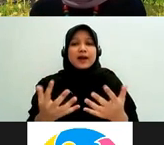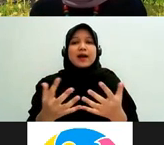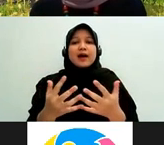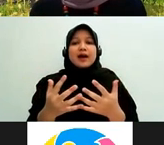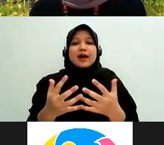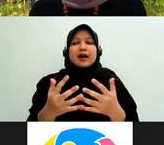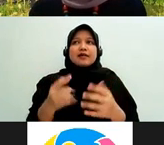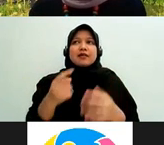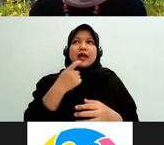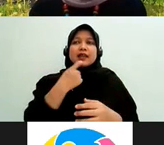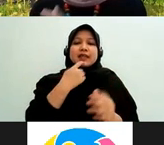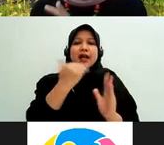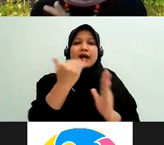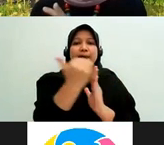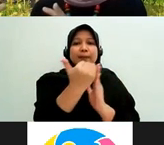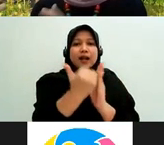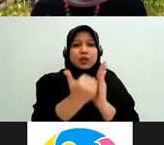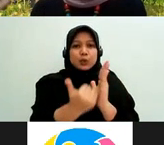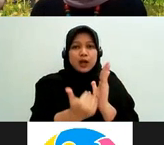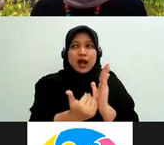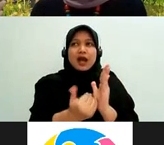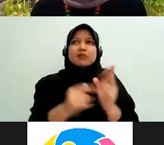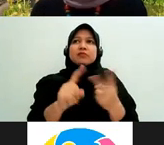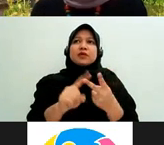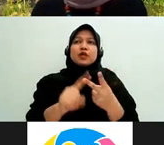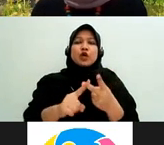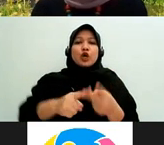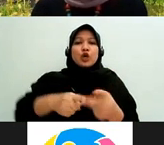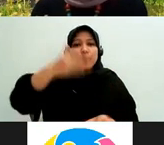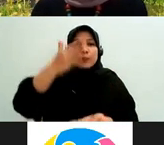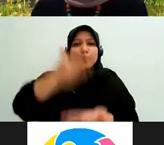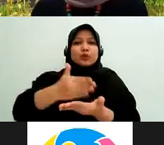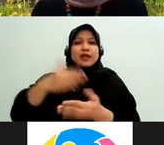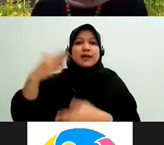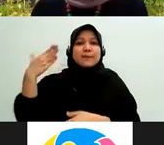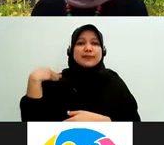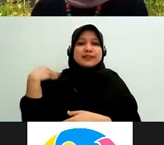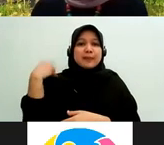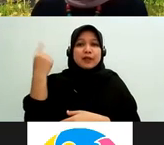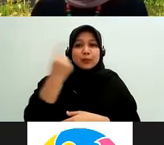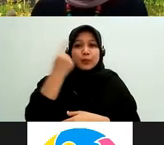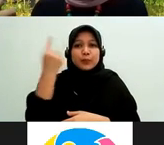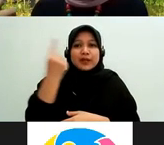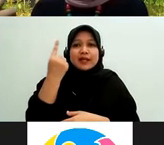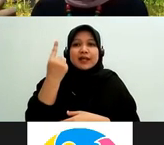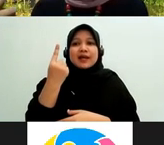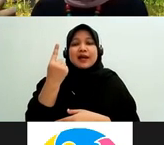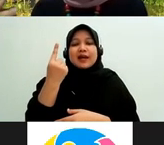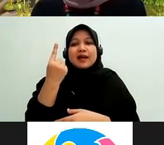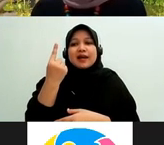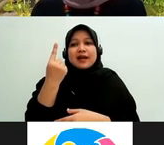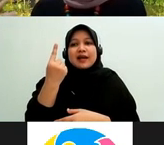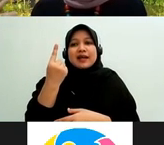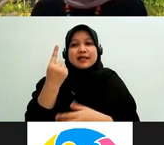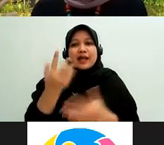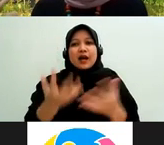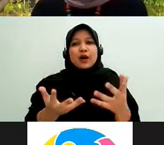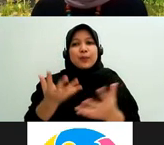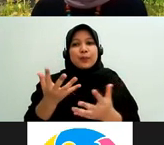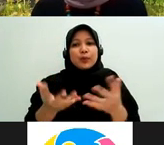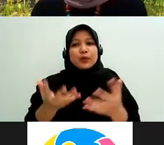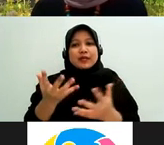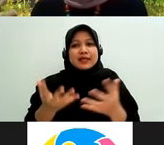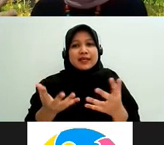peraturan keputusan-keputusan pejabat publik yang mungkin bersifat diskriminatif atau